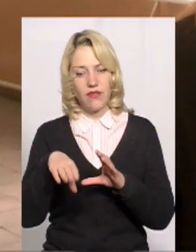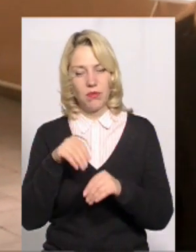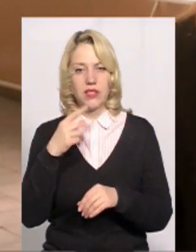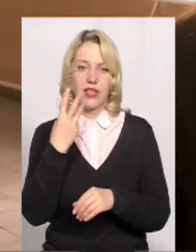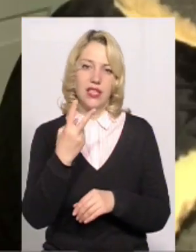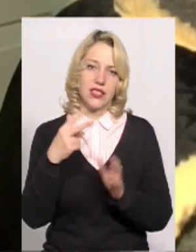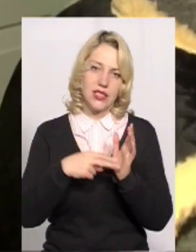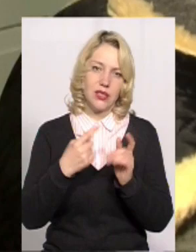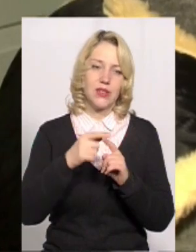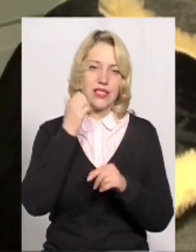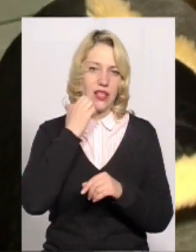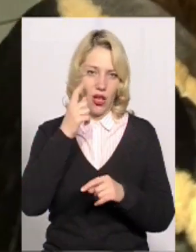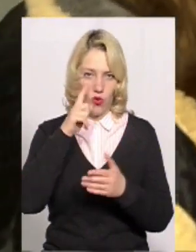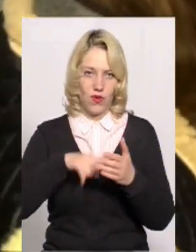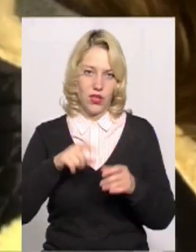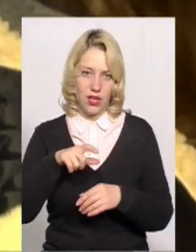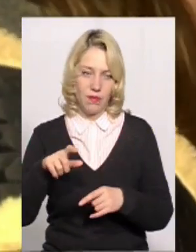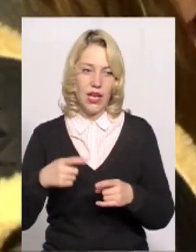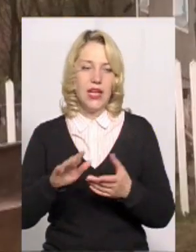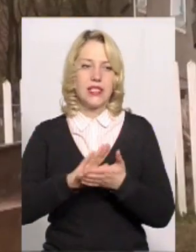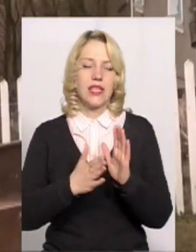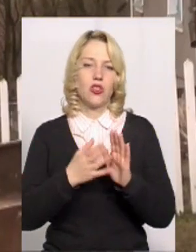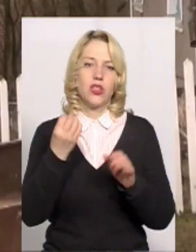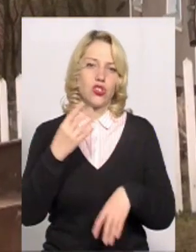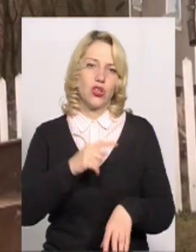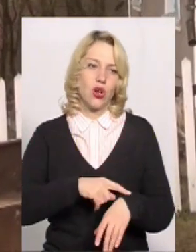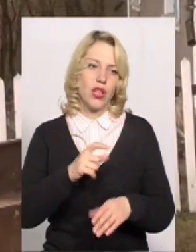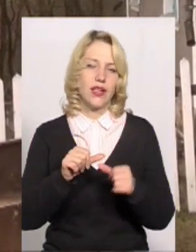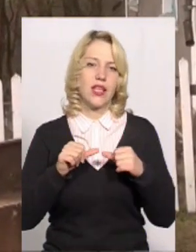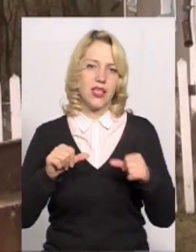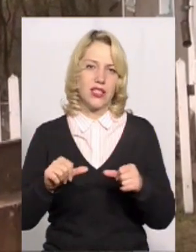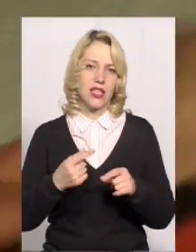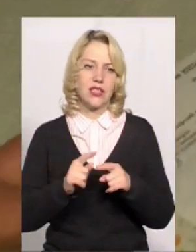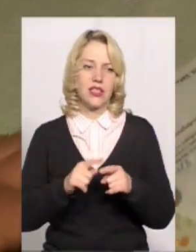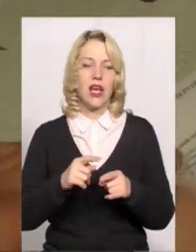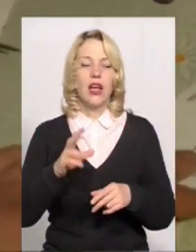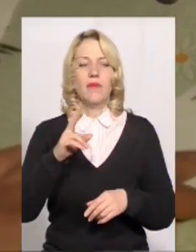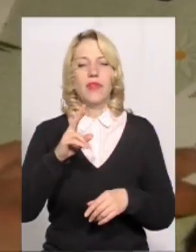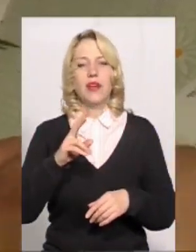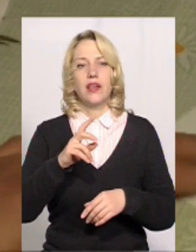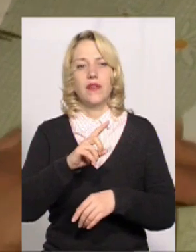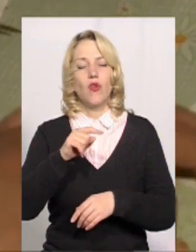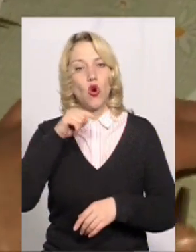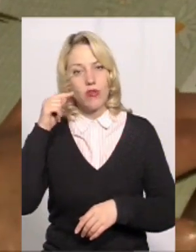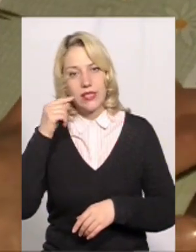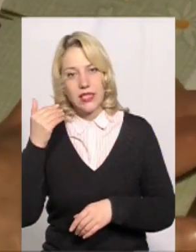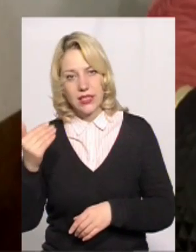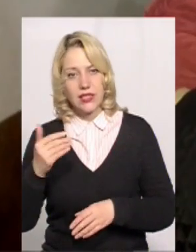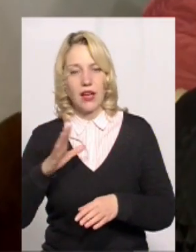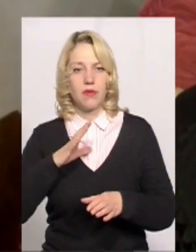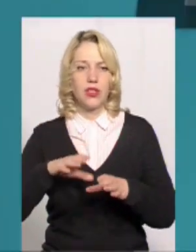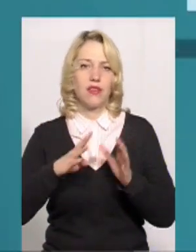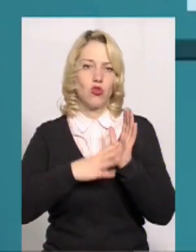37 в цьому складі. Станом на 14-ту годину на дільниці, що розташована у фельдшерському пункті, російський проголосувала 95